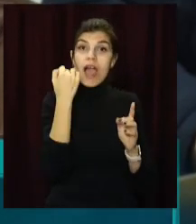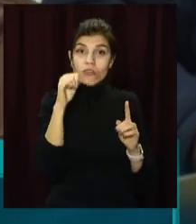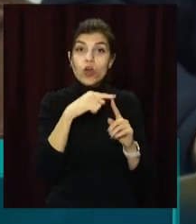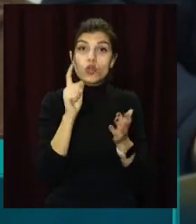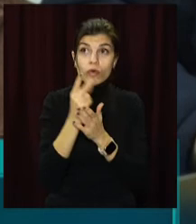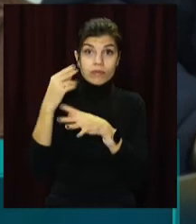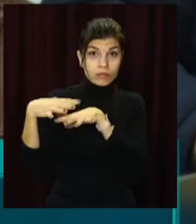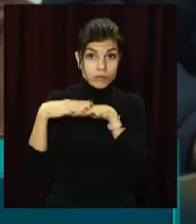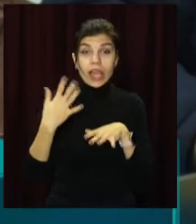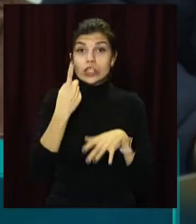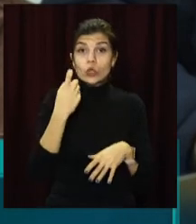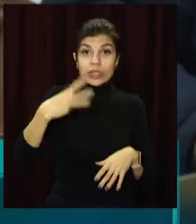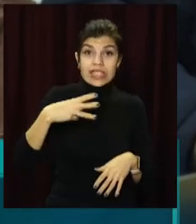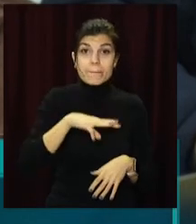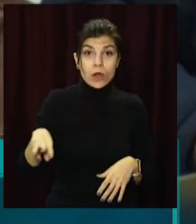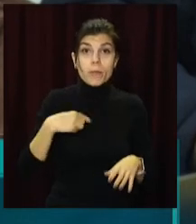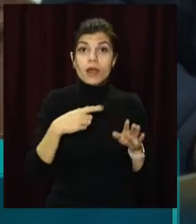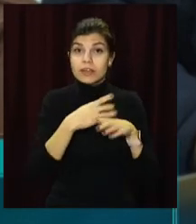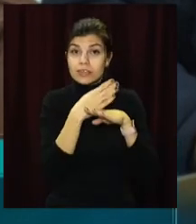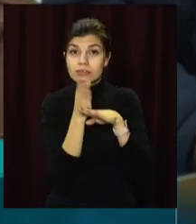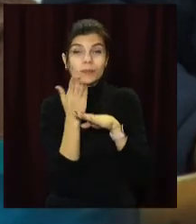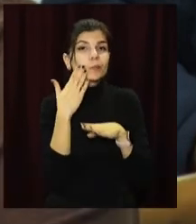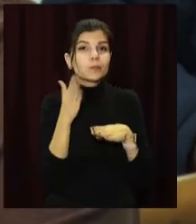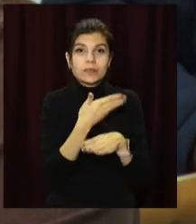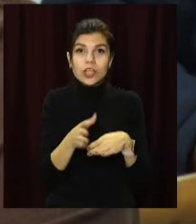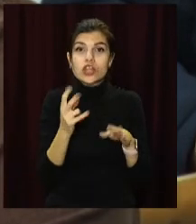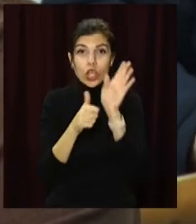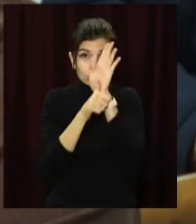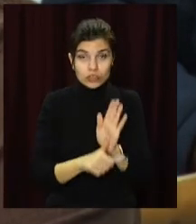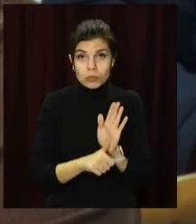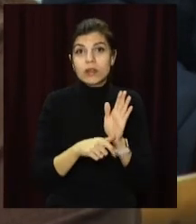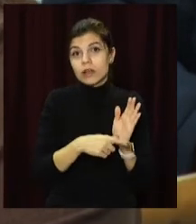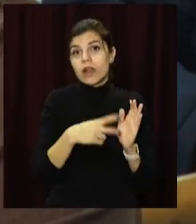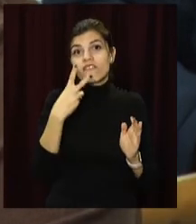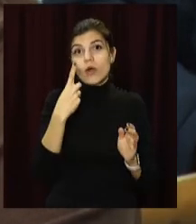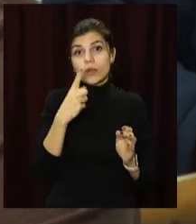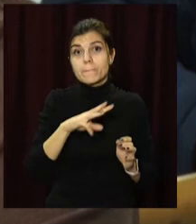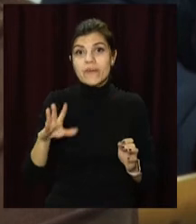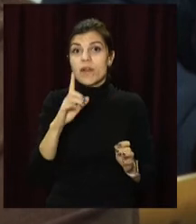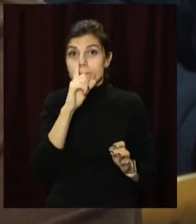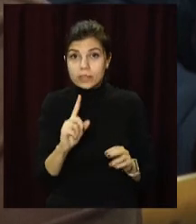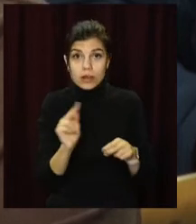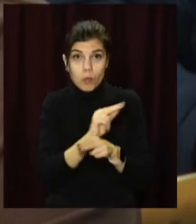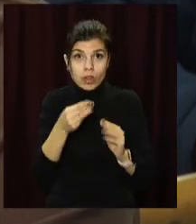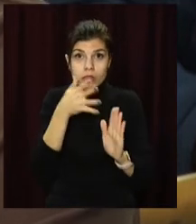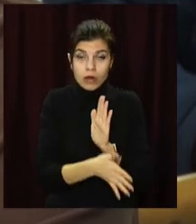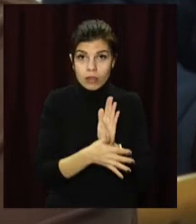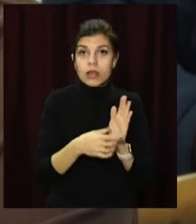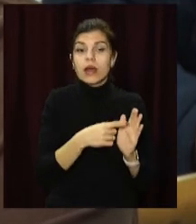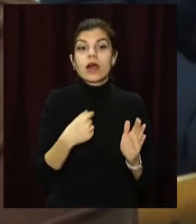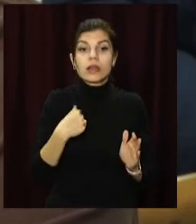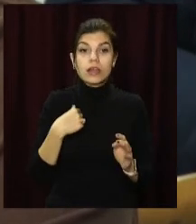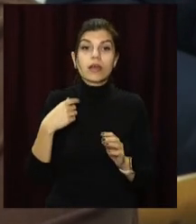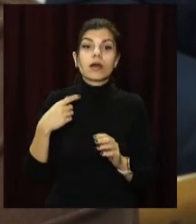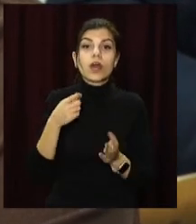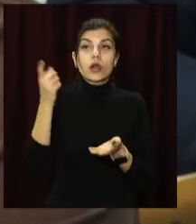фінансування. Якщо 130 мільйонів ми розділимо на 6 місяців, воно повинно зберігати порядка 21 мільйон в місяць. Нам Мінрегіон